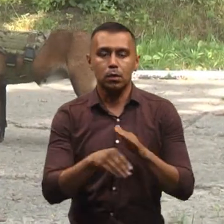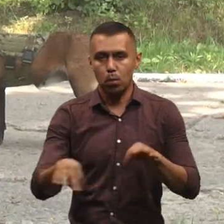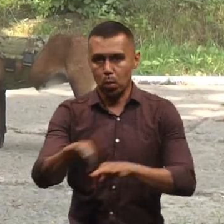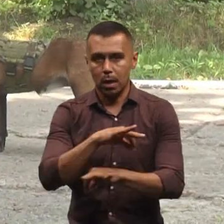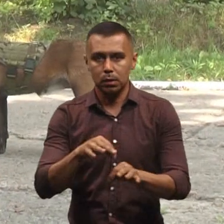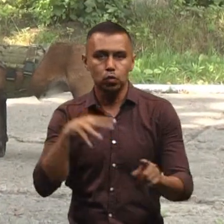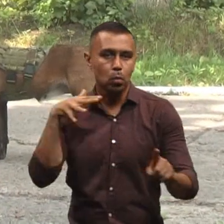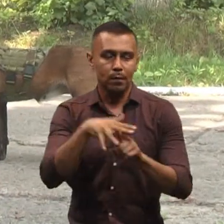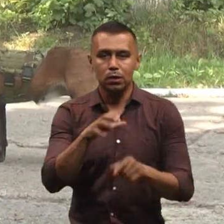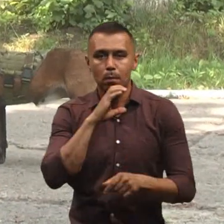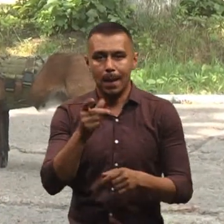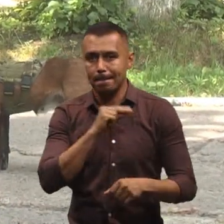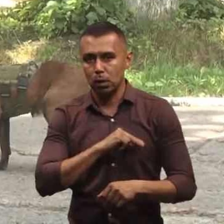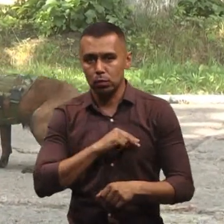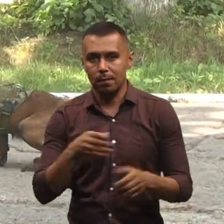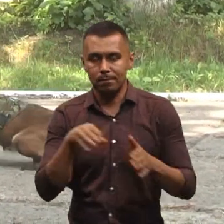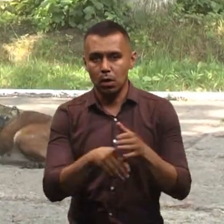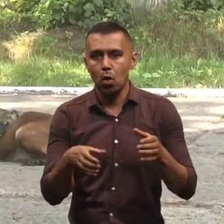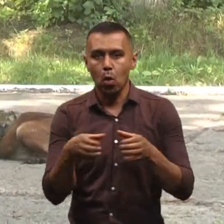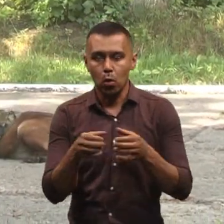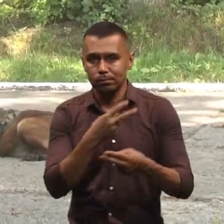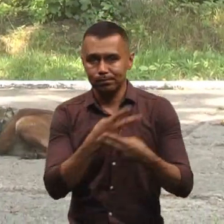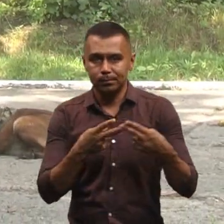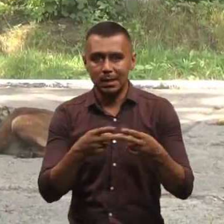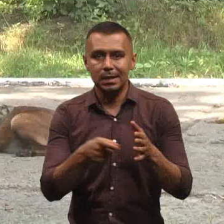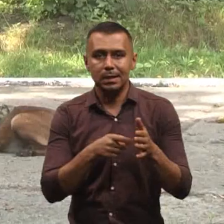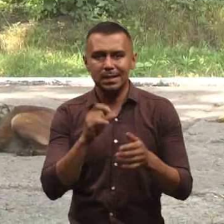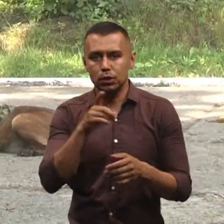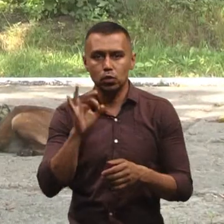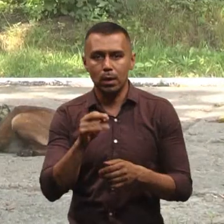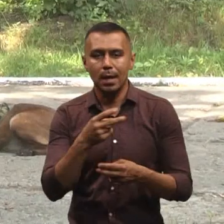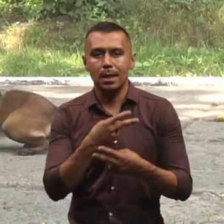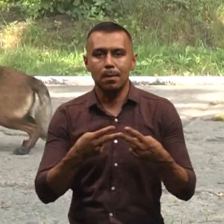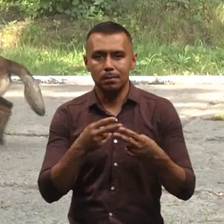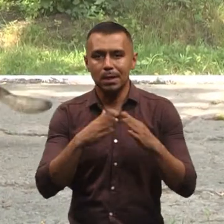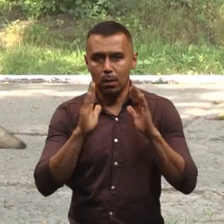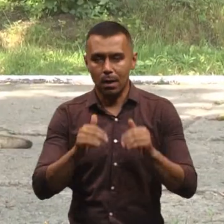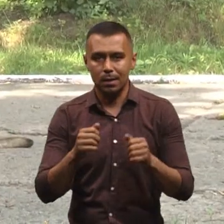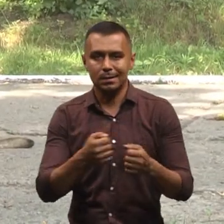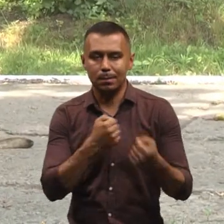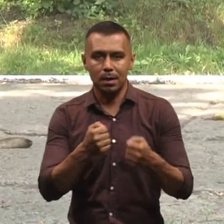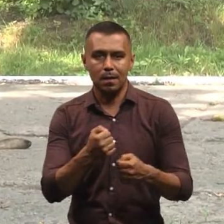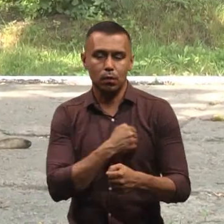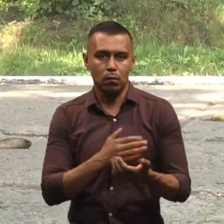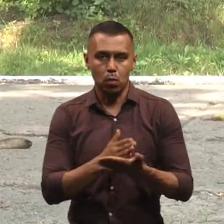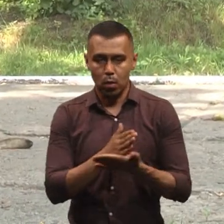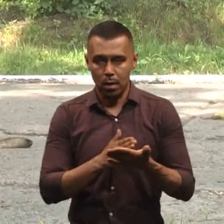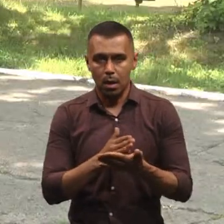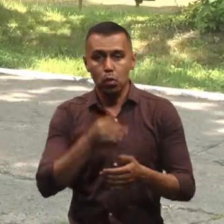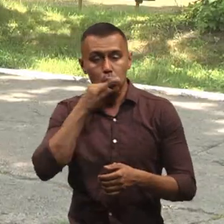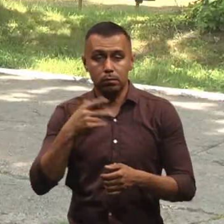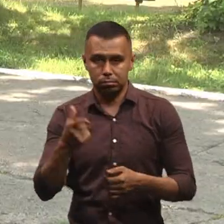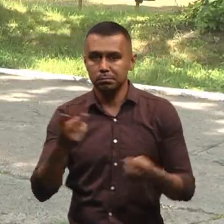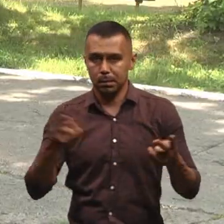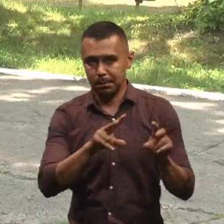проєкт «Штурмові собаки», які працюють в колоніях, тюрмах, слідчих ізоляторах та таборах тримання військовополонених. І досвід литовського кінолога доречний.